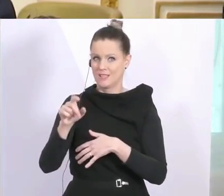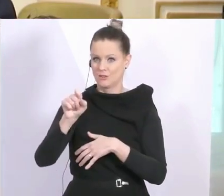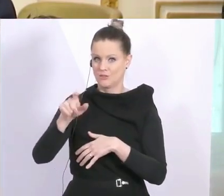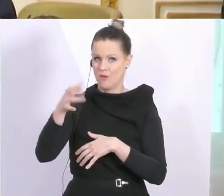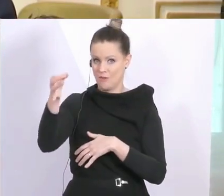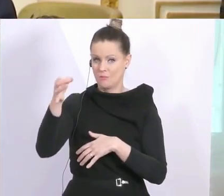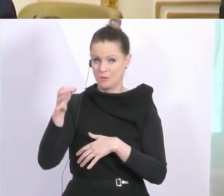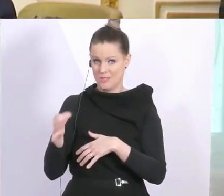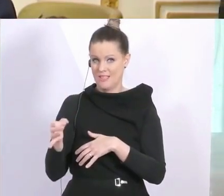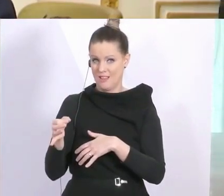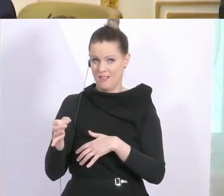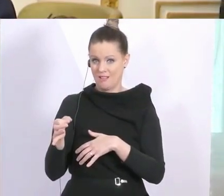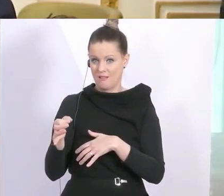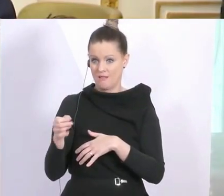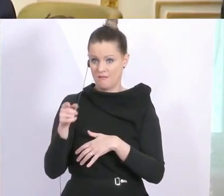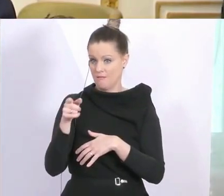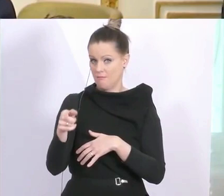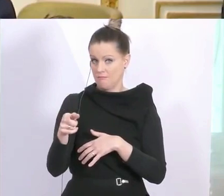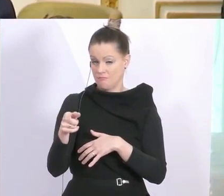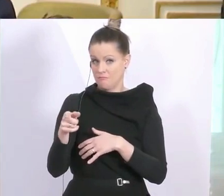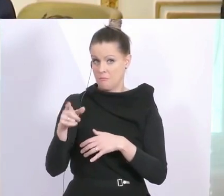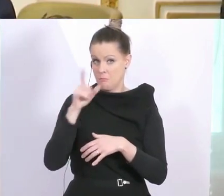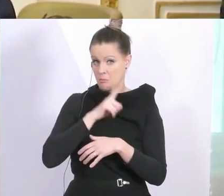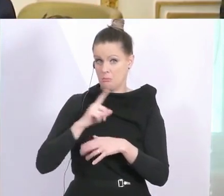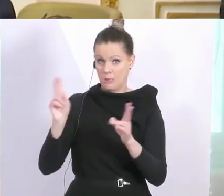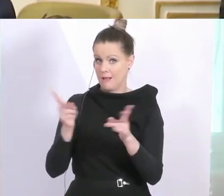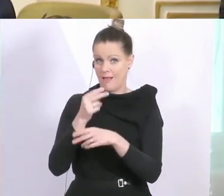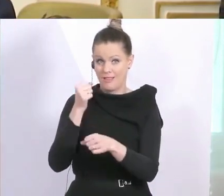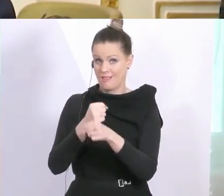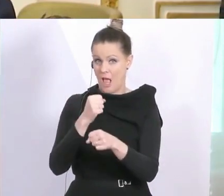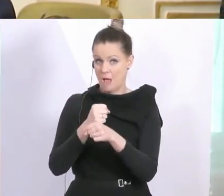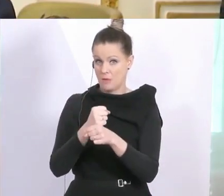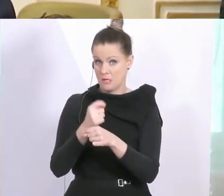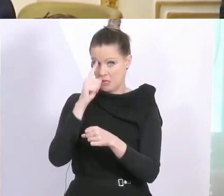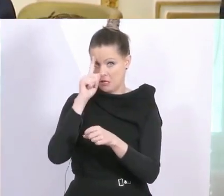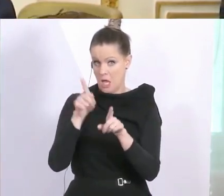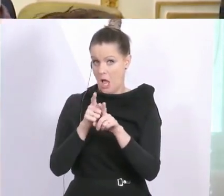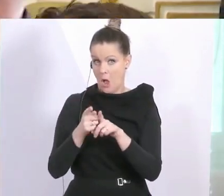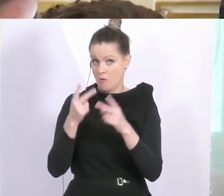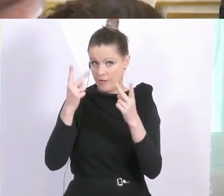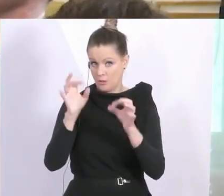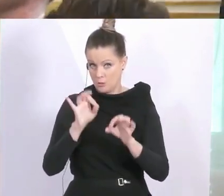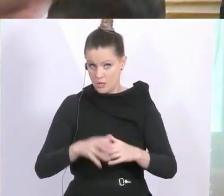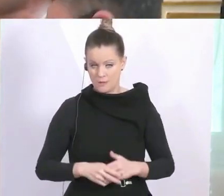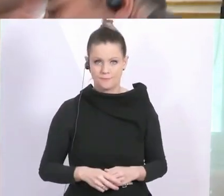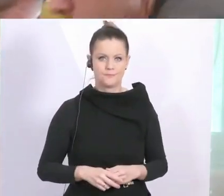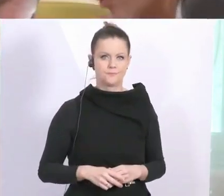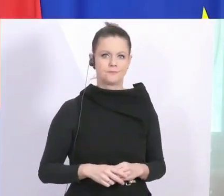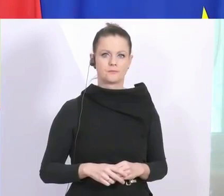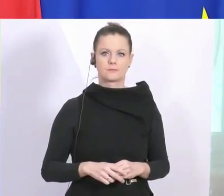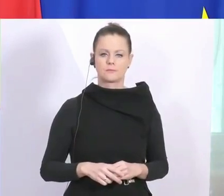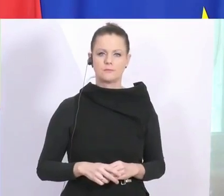das ist ein Achtel der Truppe, nicht einsatzfähig ist. Die Einsatzfähigkeit ist sicher eine Priorität auch für Sie. Danke. Also ich darf